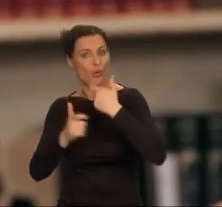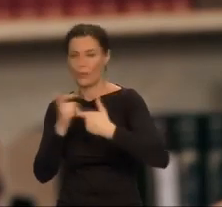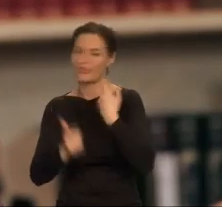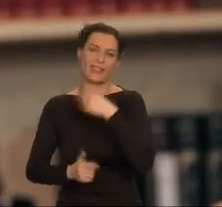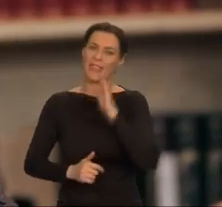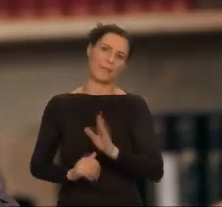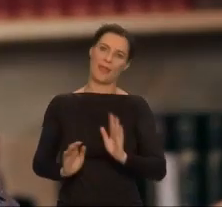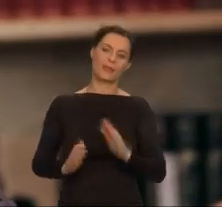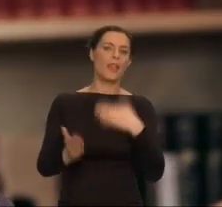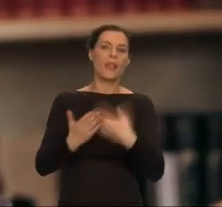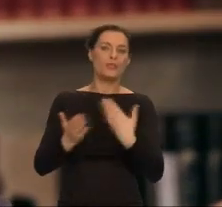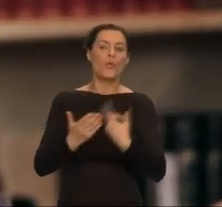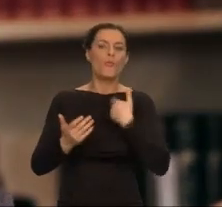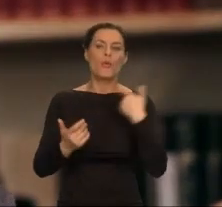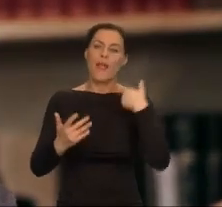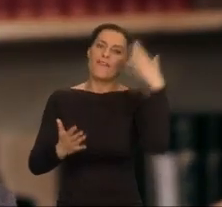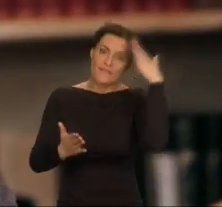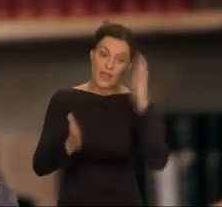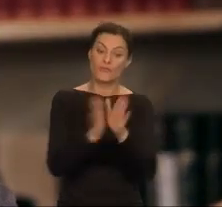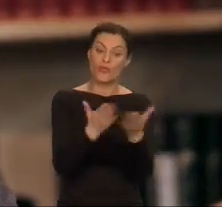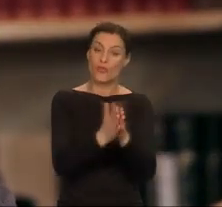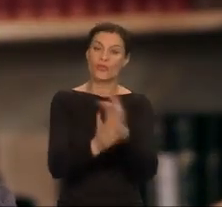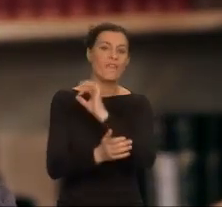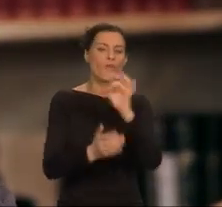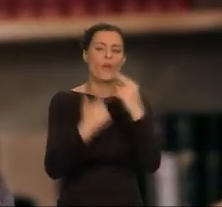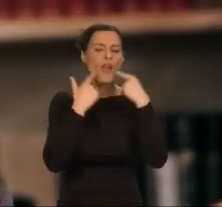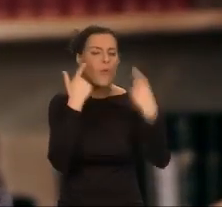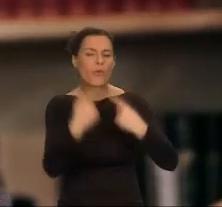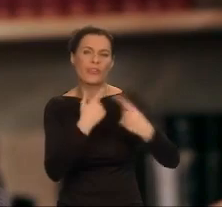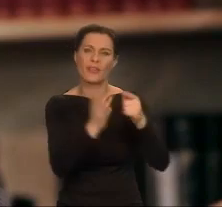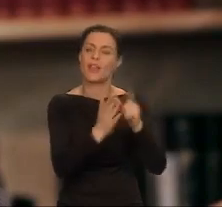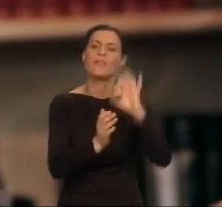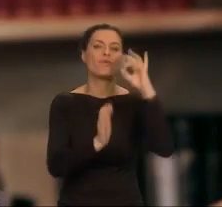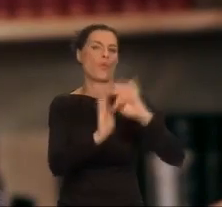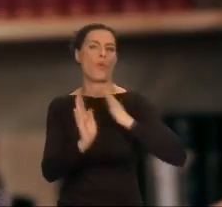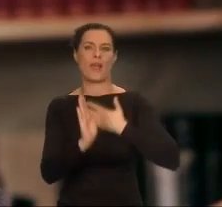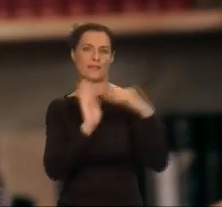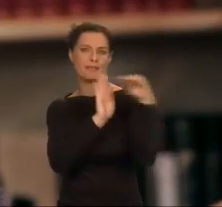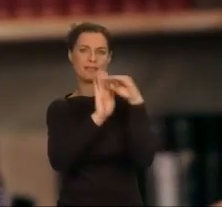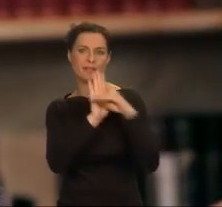że każda opowieść musi tworzyć własne reguły i ich przestrzegać.